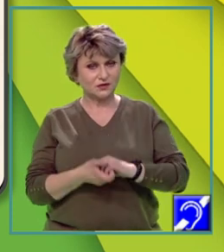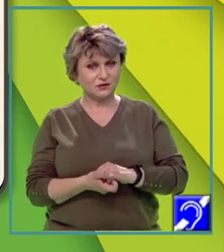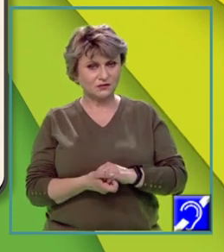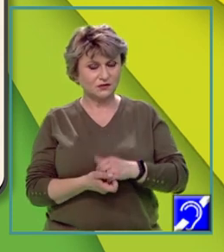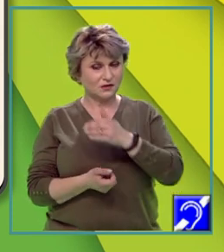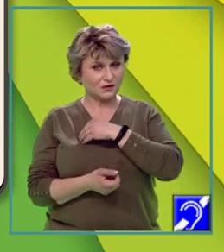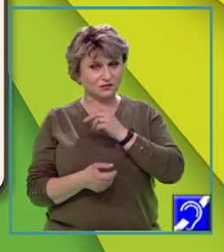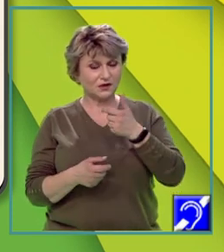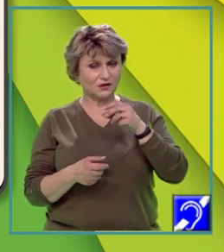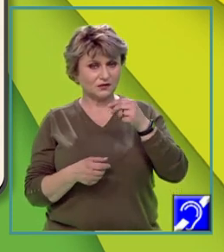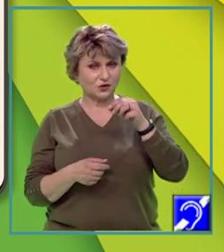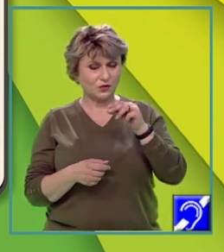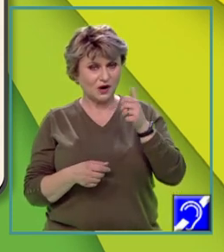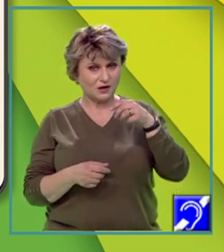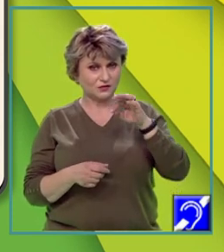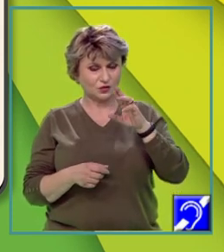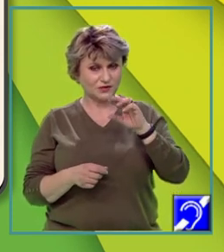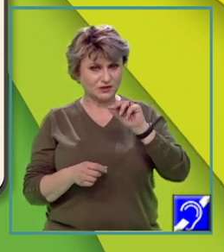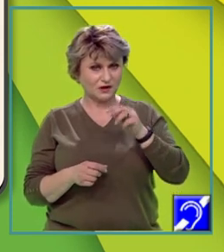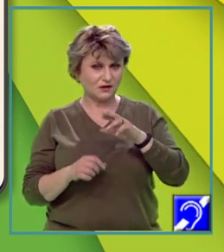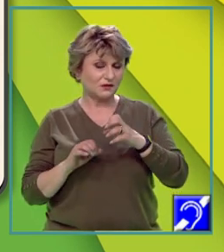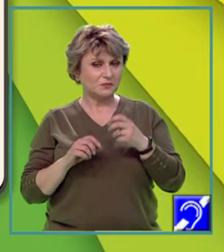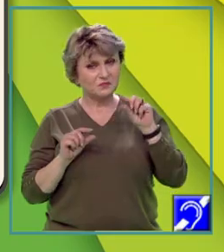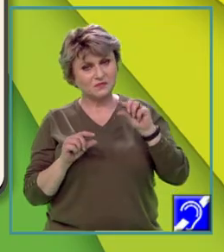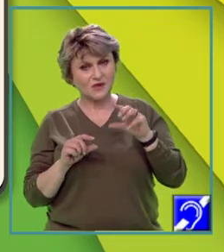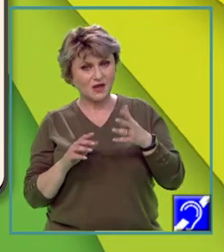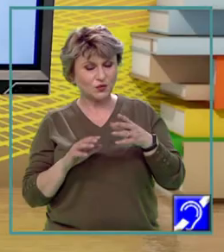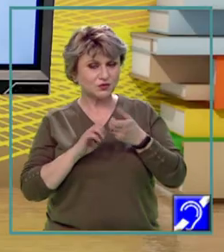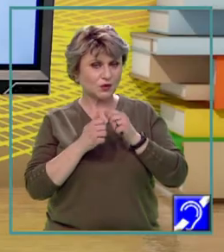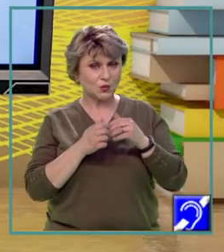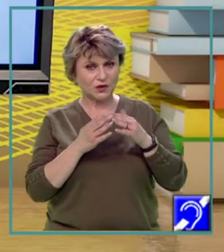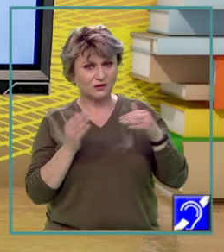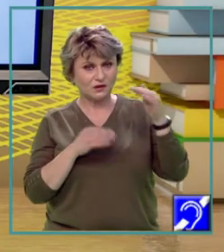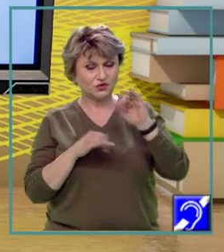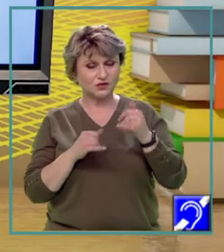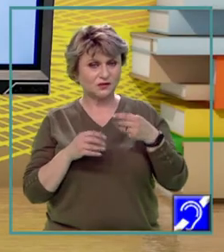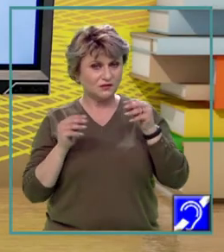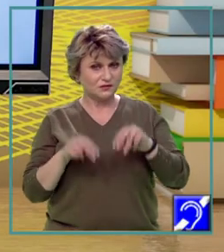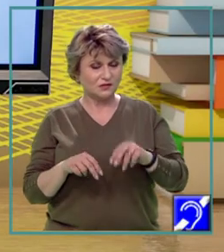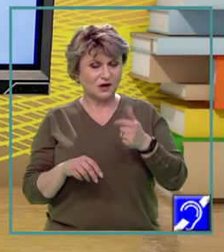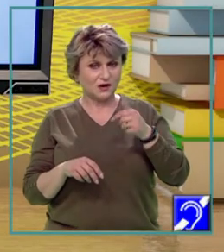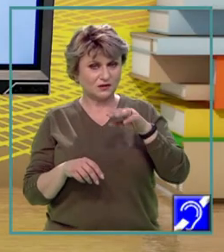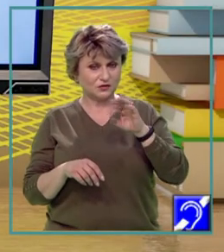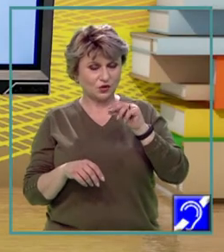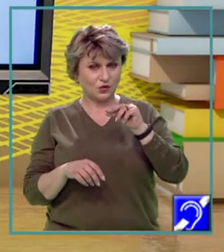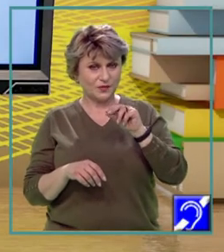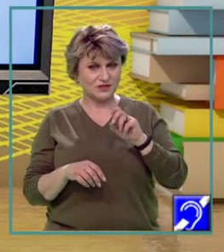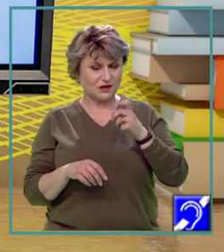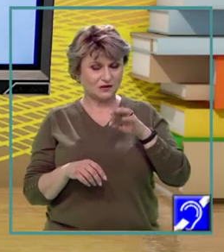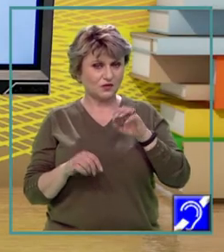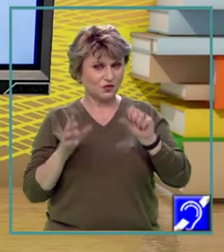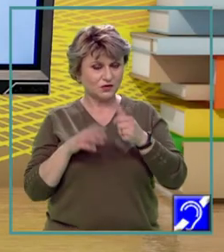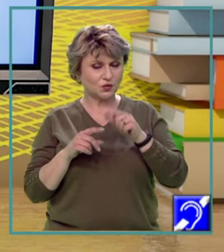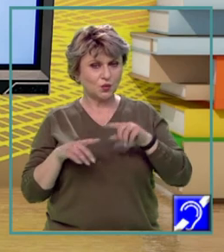Gradul de antropizare este unul mediu sau ridicat. Mediul de stepă a devenit un mediu antropizat odată cu